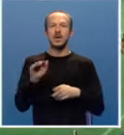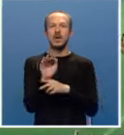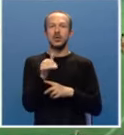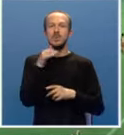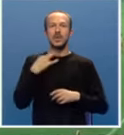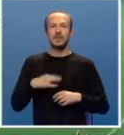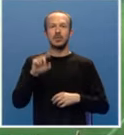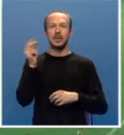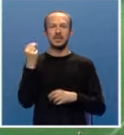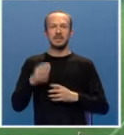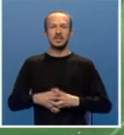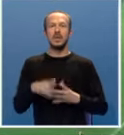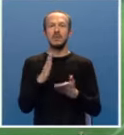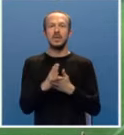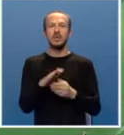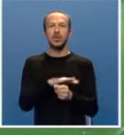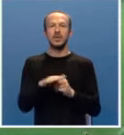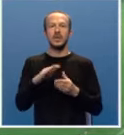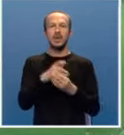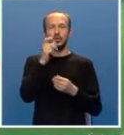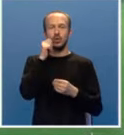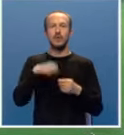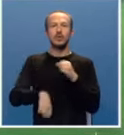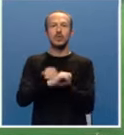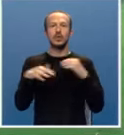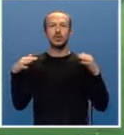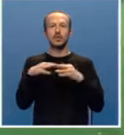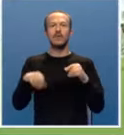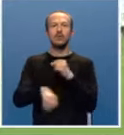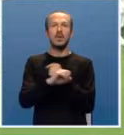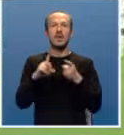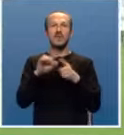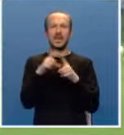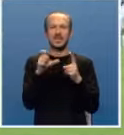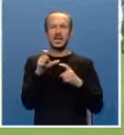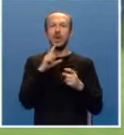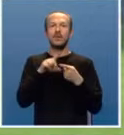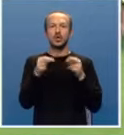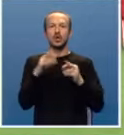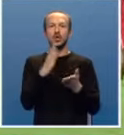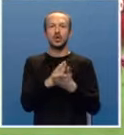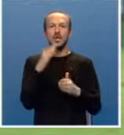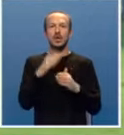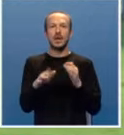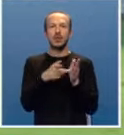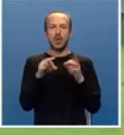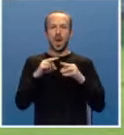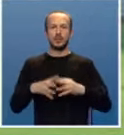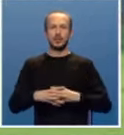da će predsjednica Republike Srpske biti pokrovitelj međunarodnog futbalskog turnira Football Friends koji će se u Foči održati krajem jula.